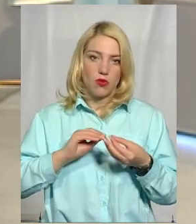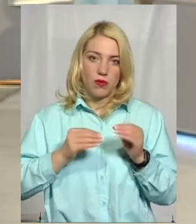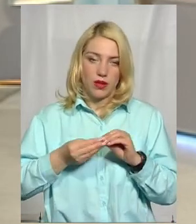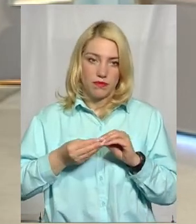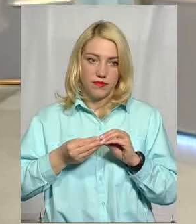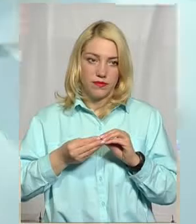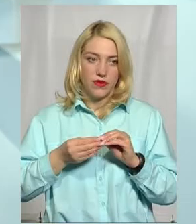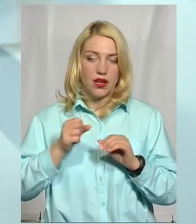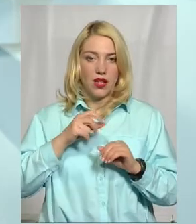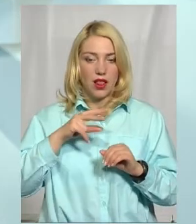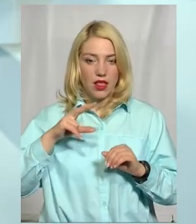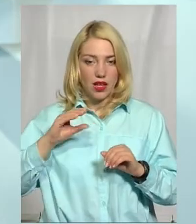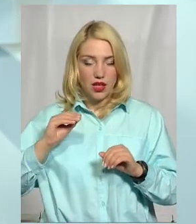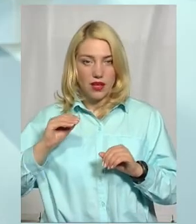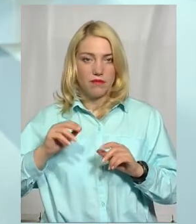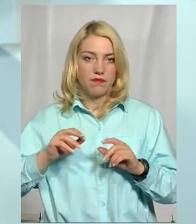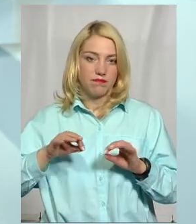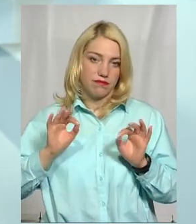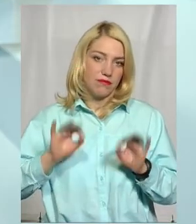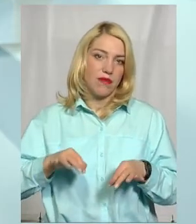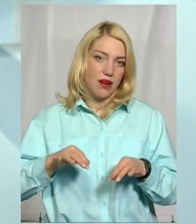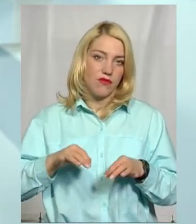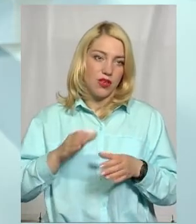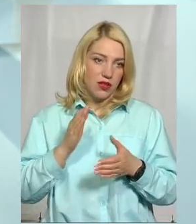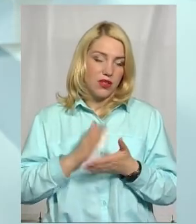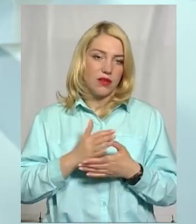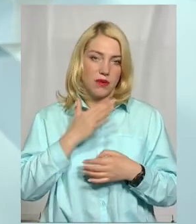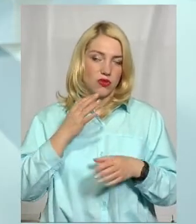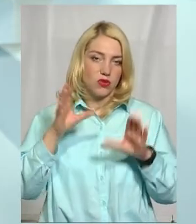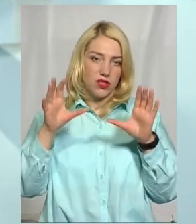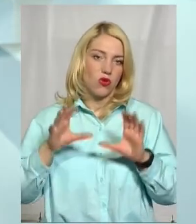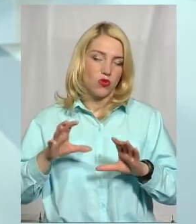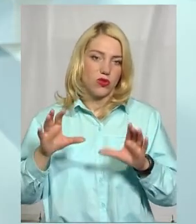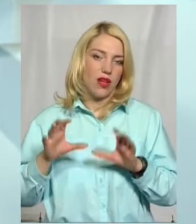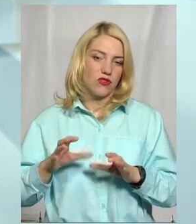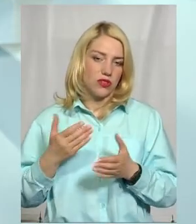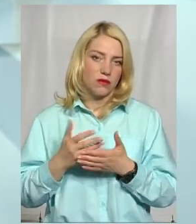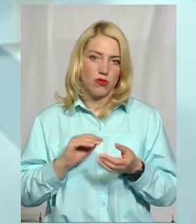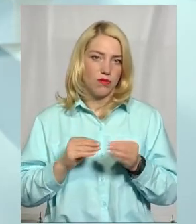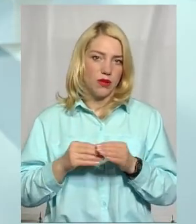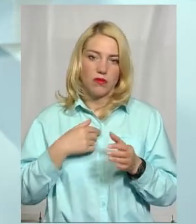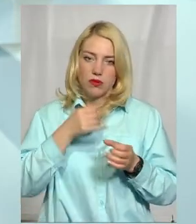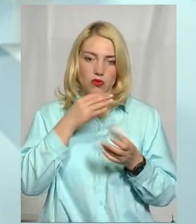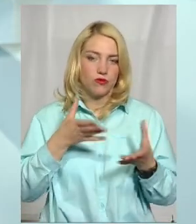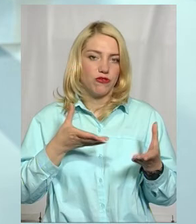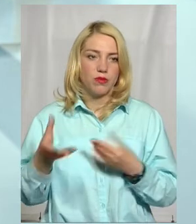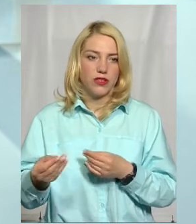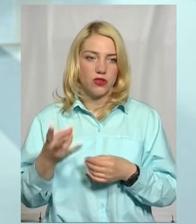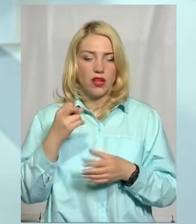проблем, але, правда, є багато законодавчих проблем. Ми не можемо, наприклад, вплинути на